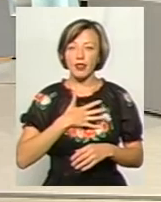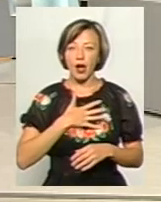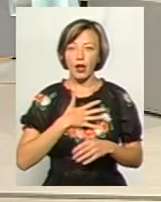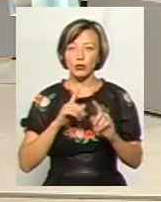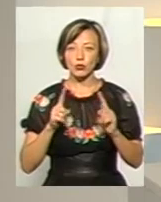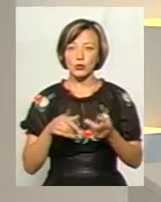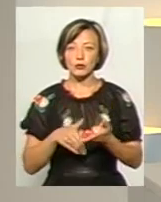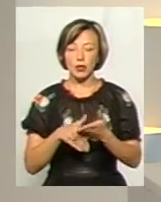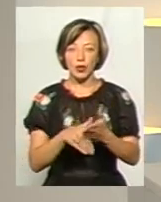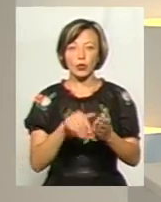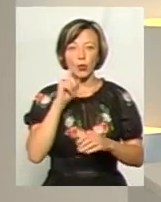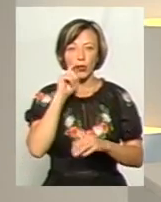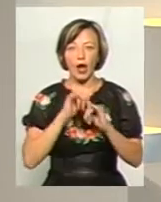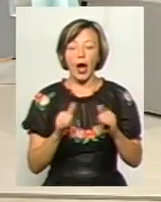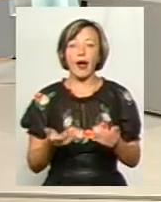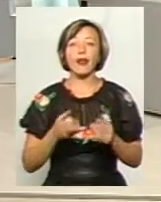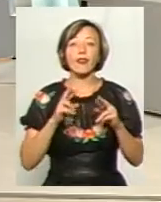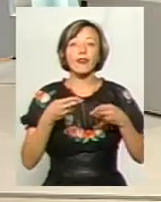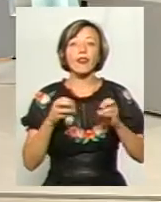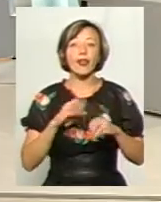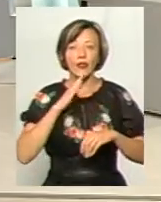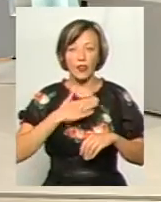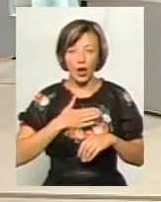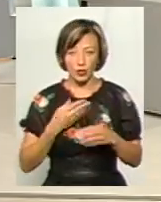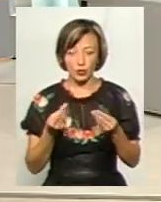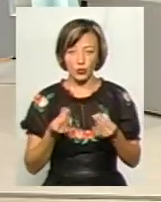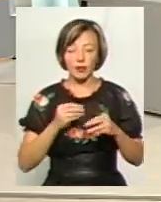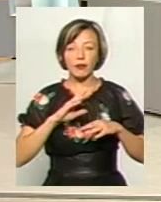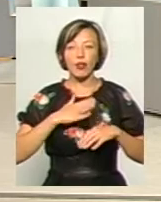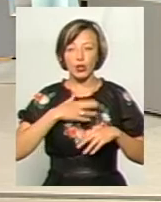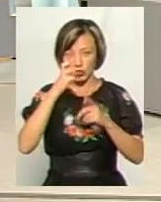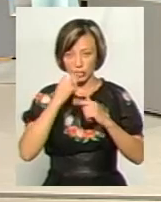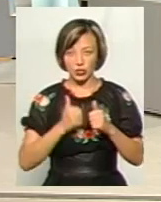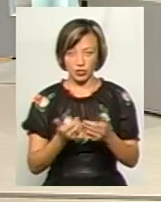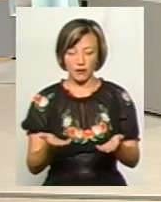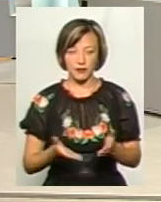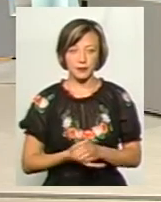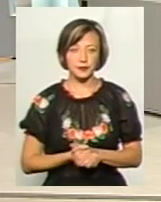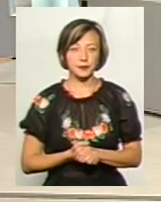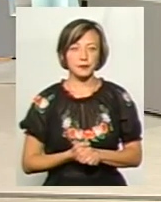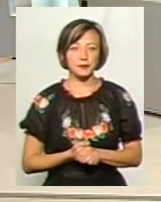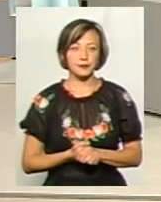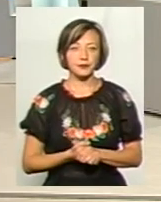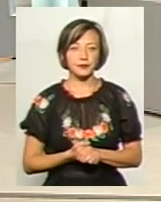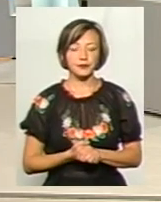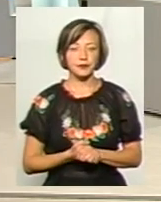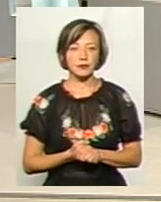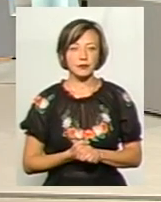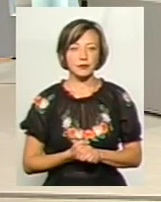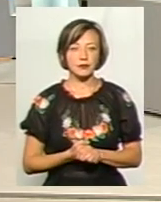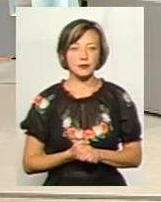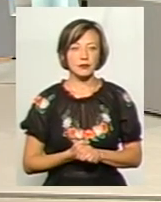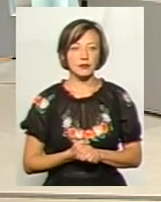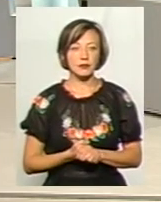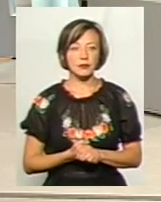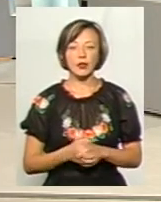українізації. де, де наша держава, де наші кошти. От власне. От просто для ілюстрації. А